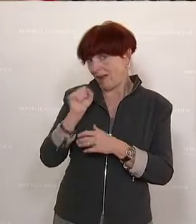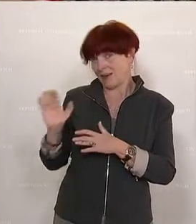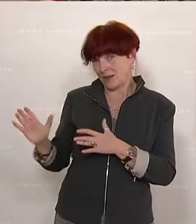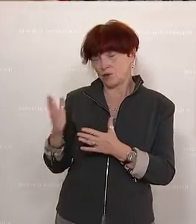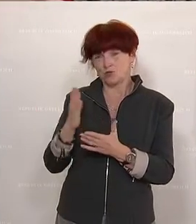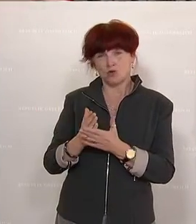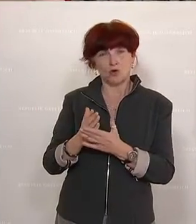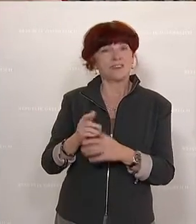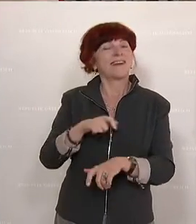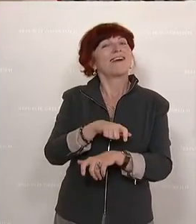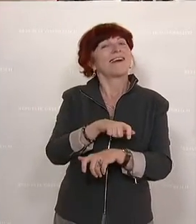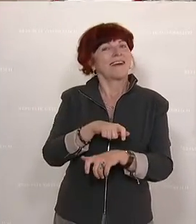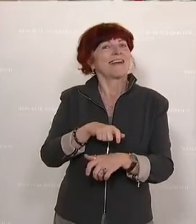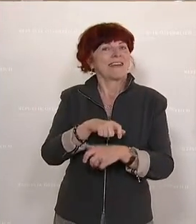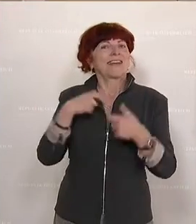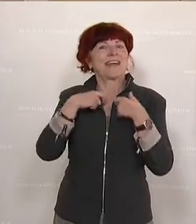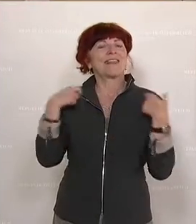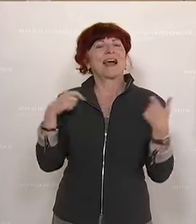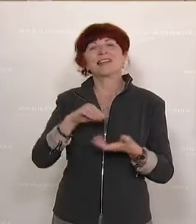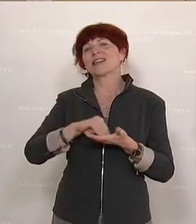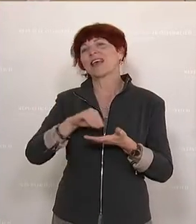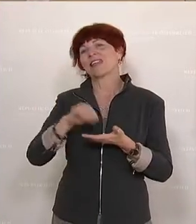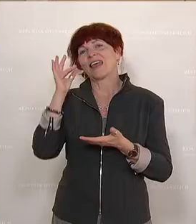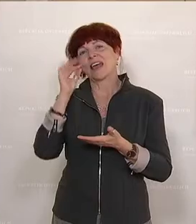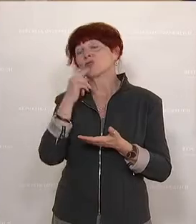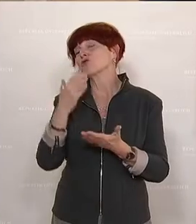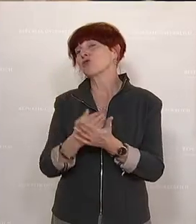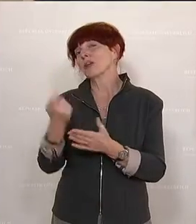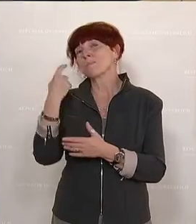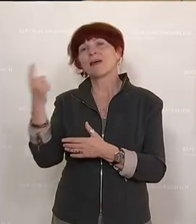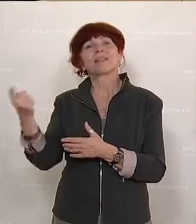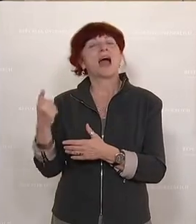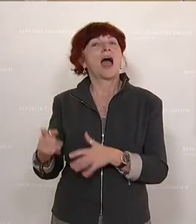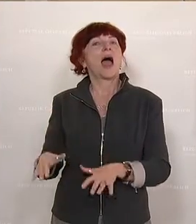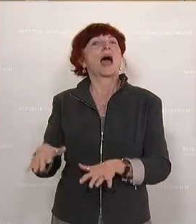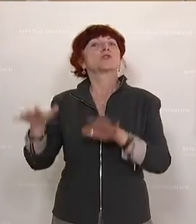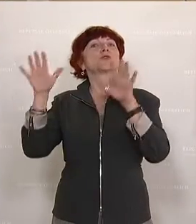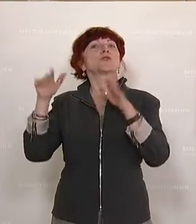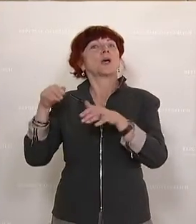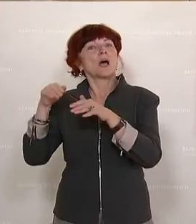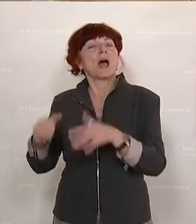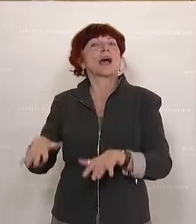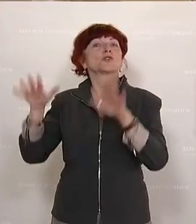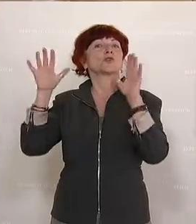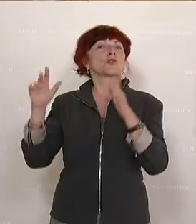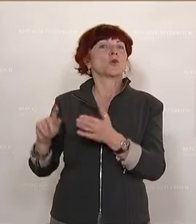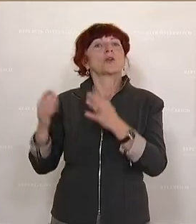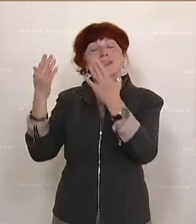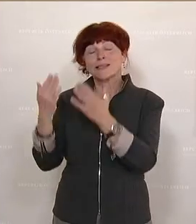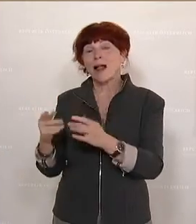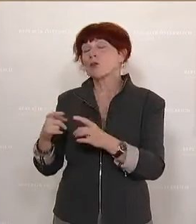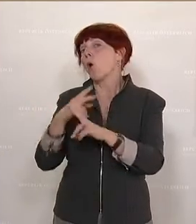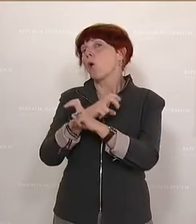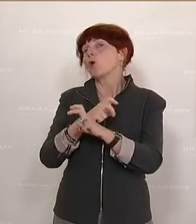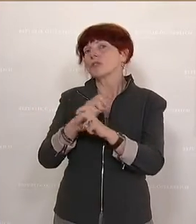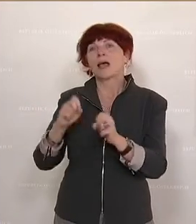Generalsekretärin aufgefallen, die schon gemeint hat, es gibt so derartig hohe Asylzahlen. Österreich leidet unter den explodierenden